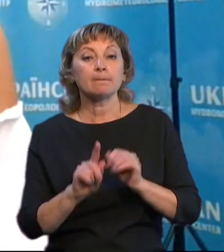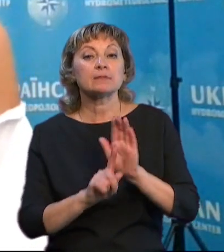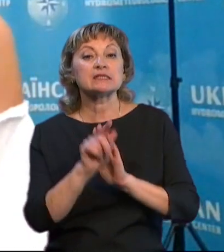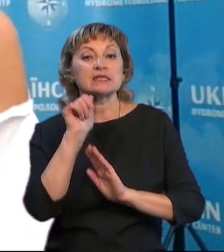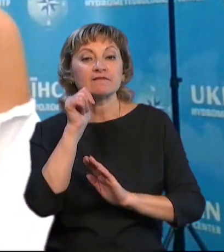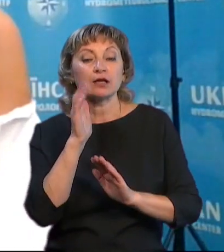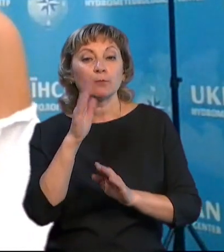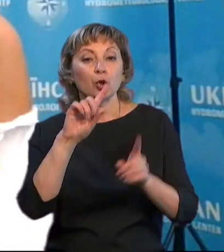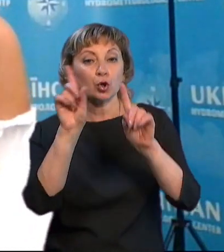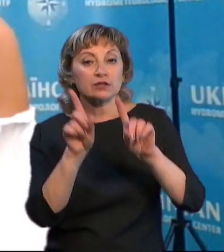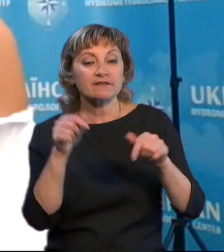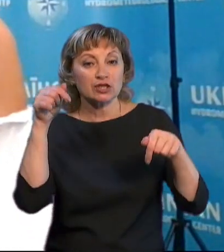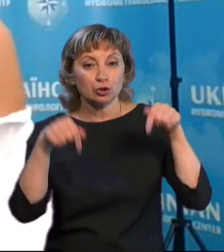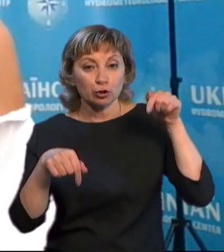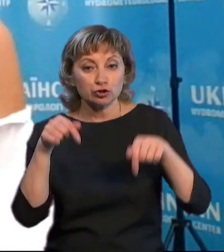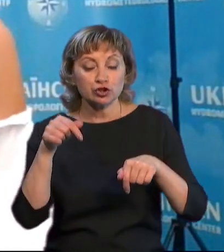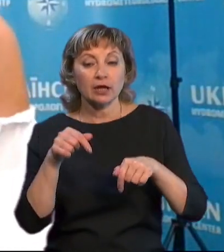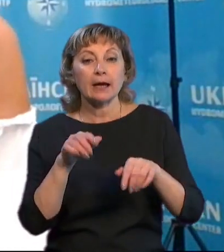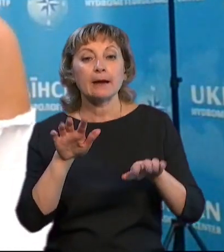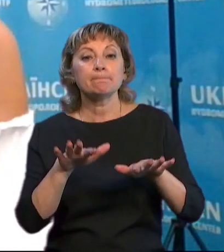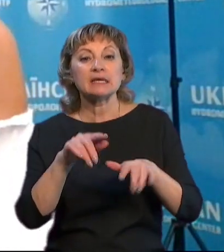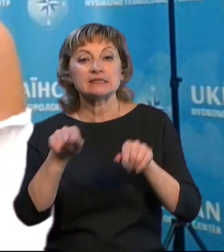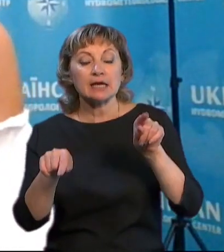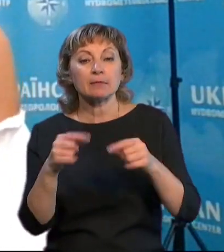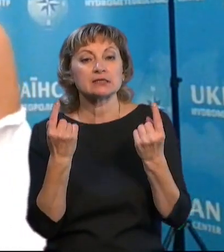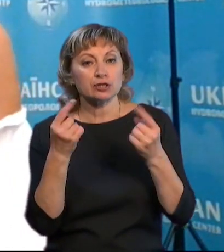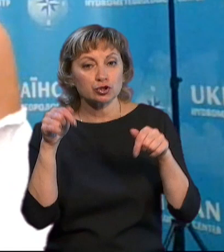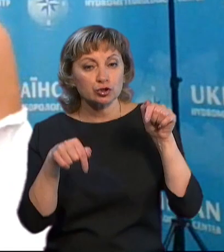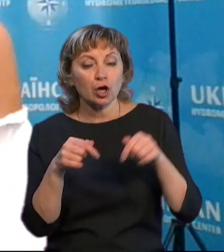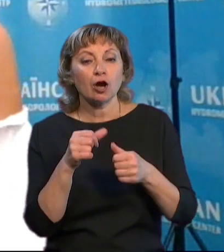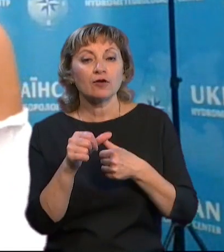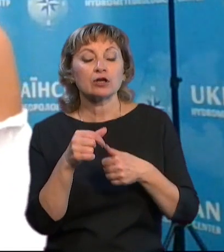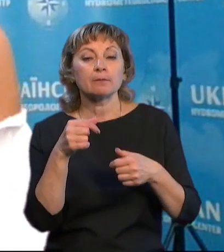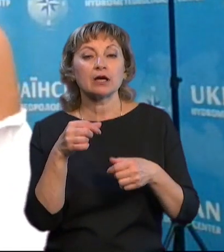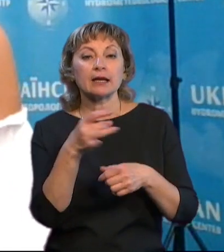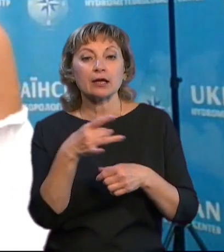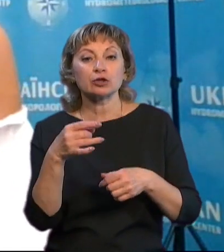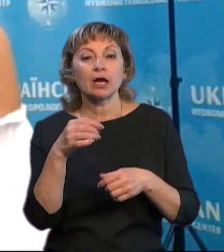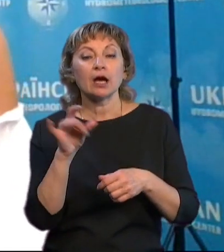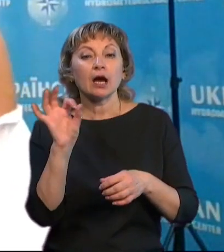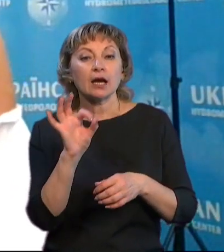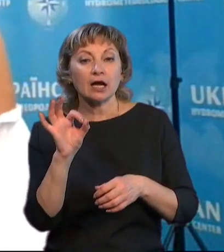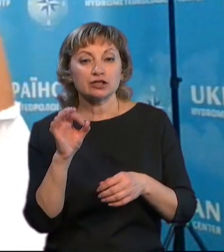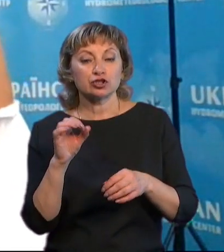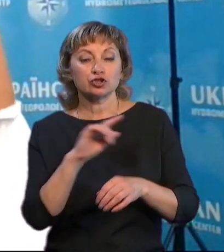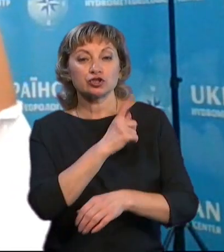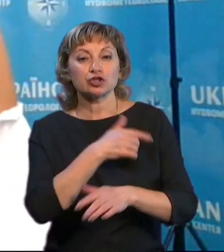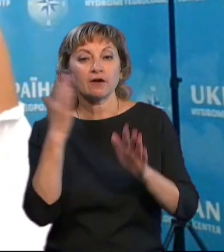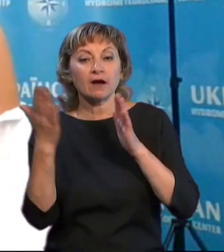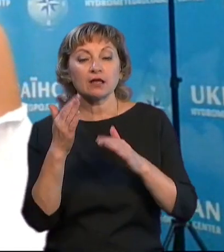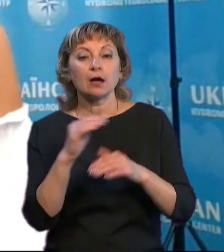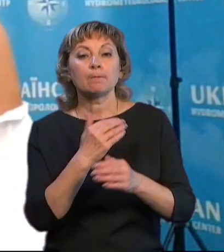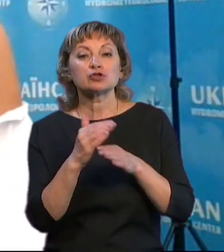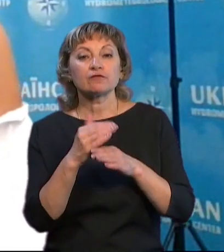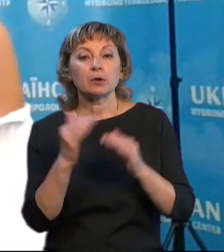пройдуть грузові дощі, місцями значні дощі в окремих районах Град та Шквали. Поступове зниження температури вночі